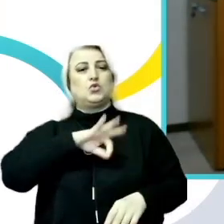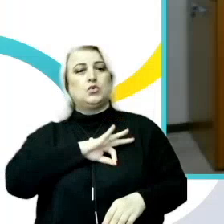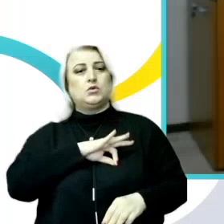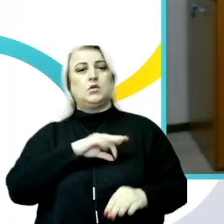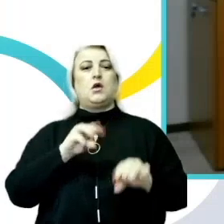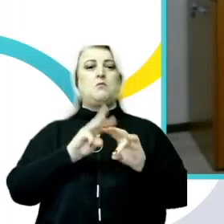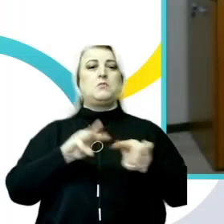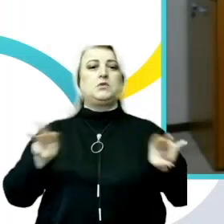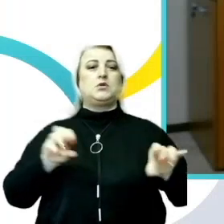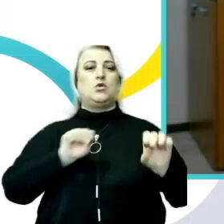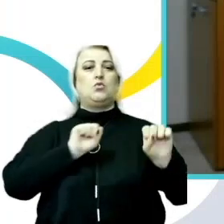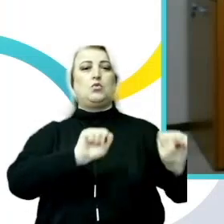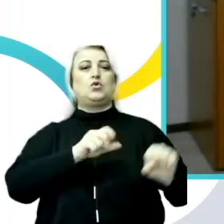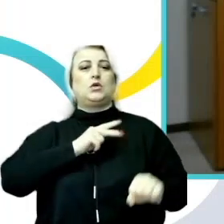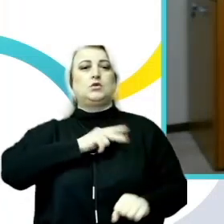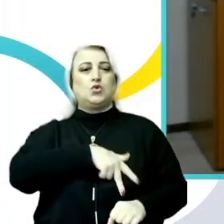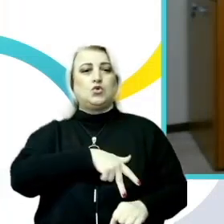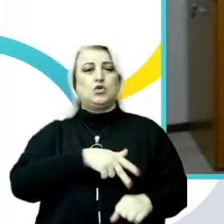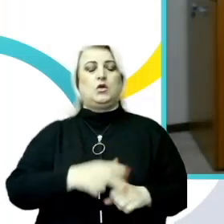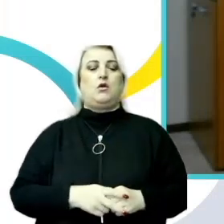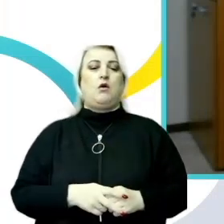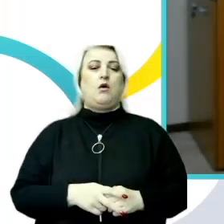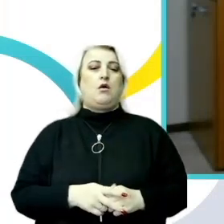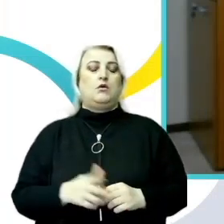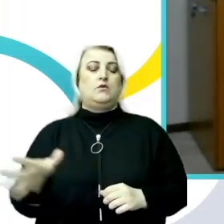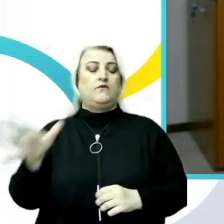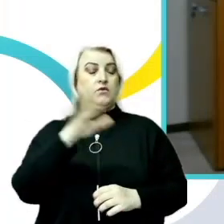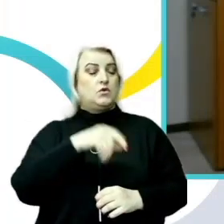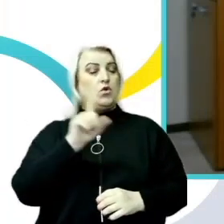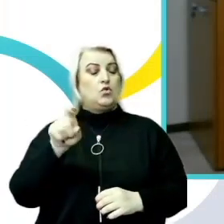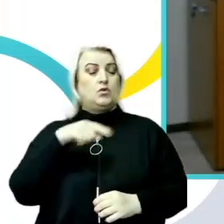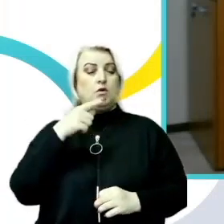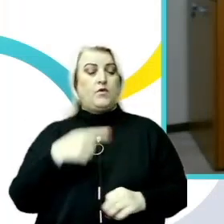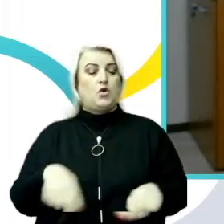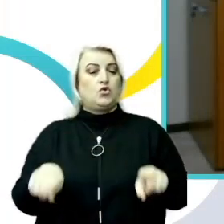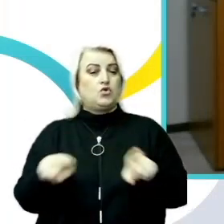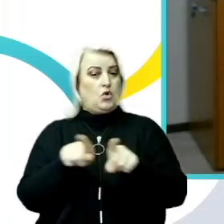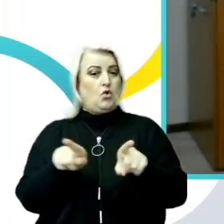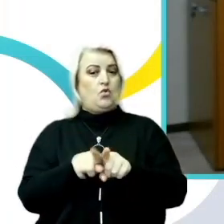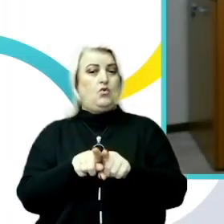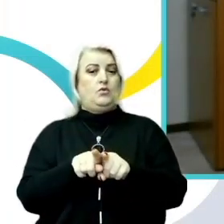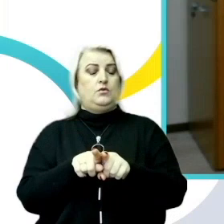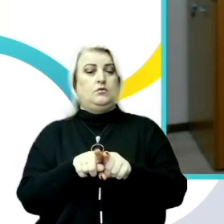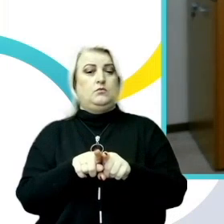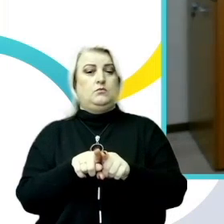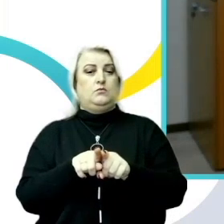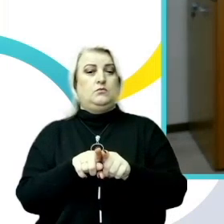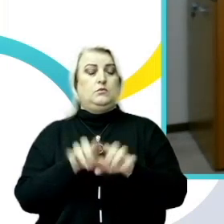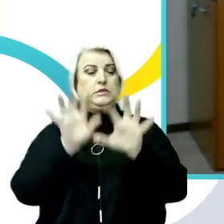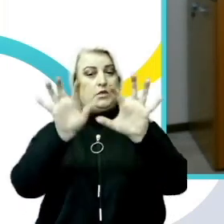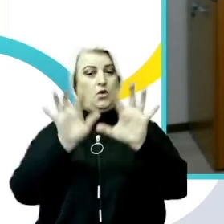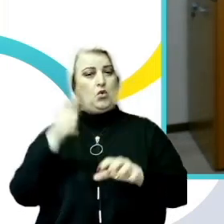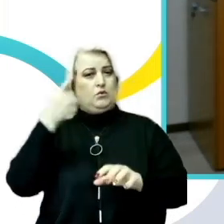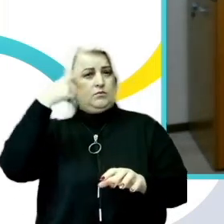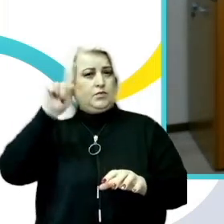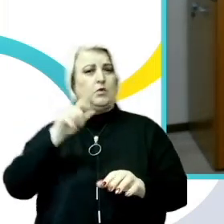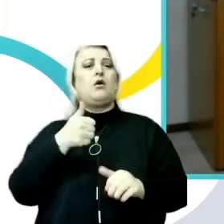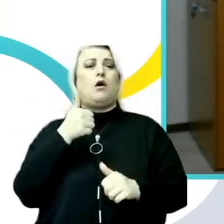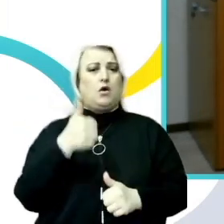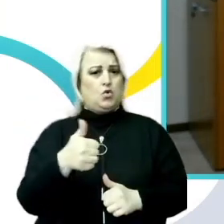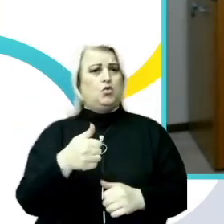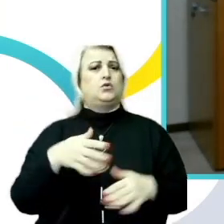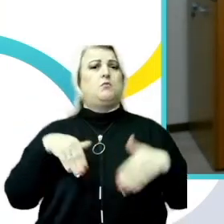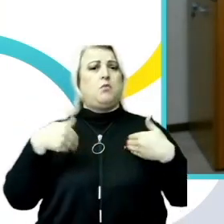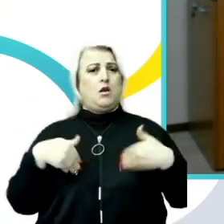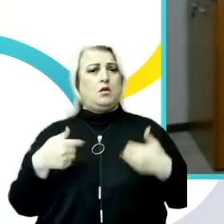Protecției Sociale. Cumva toată lumea susține că o asemenea inițiativă legislativă este binevenită și eu sunt sigură că